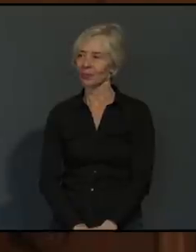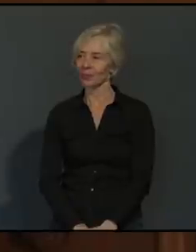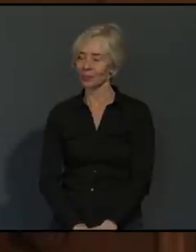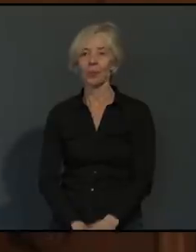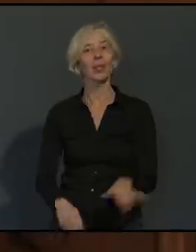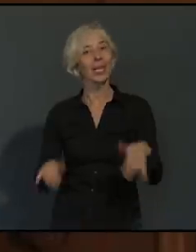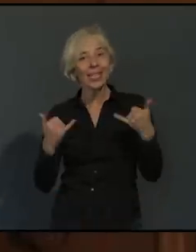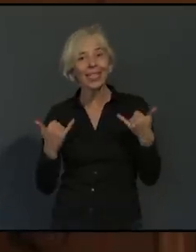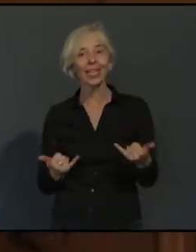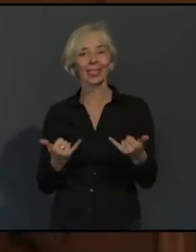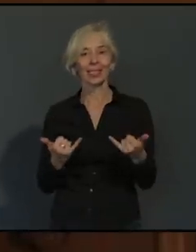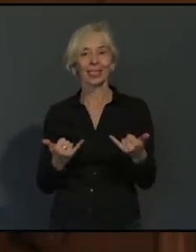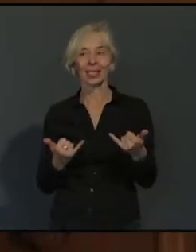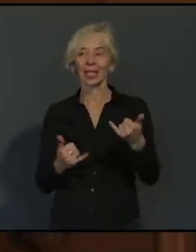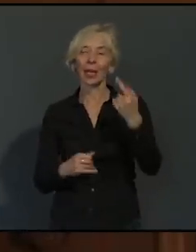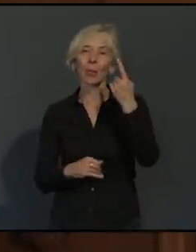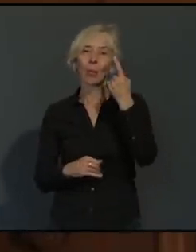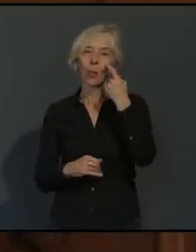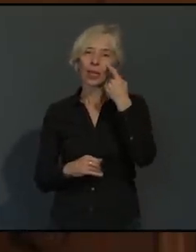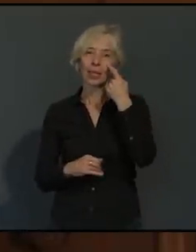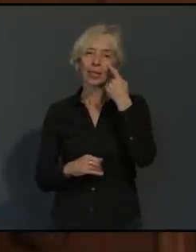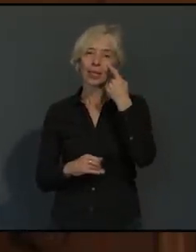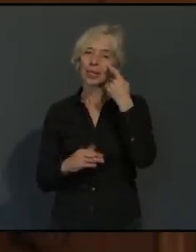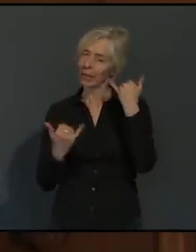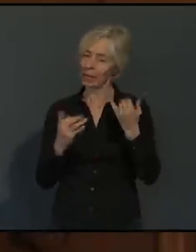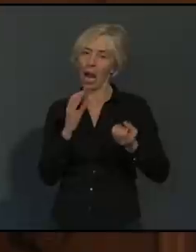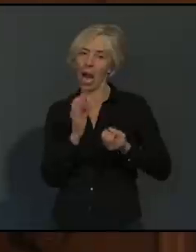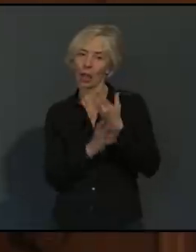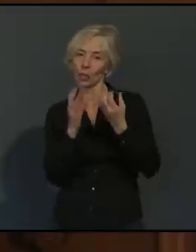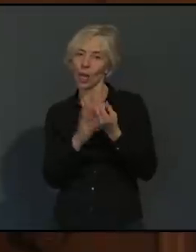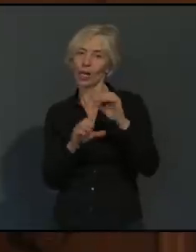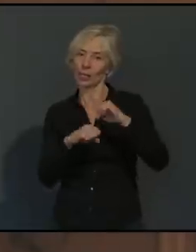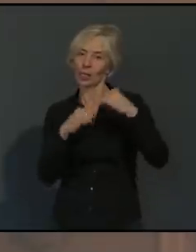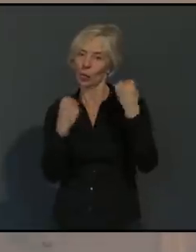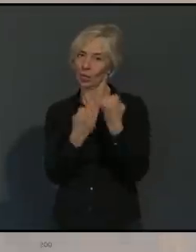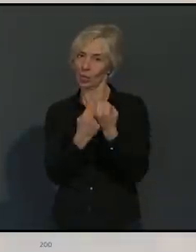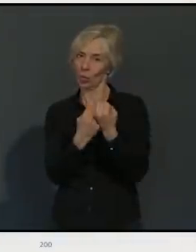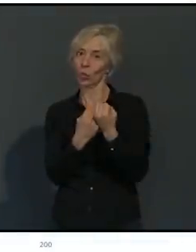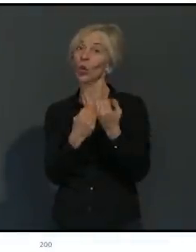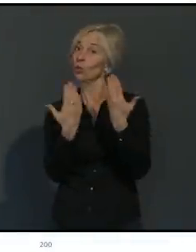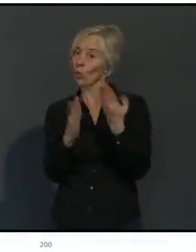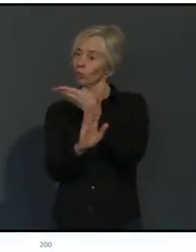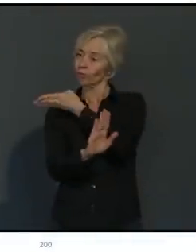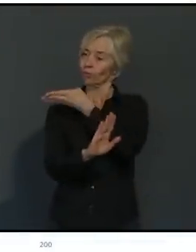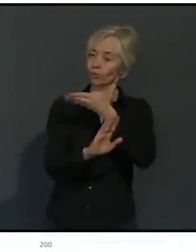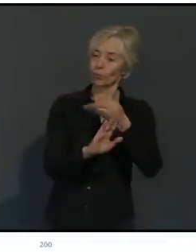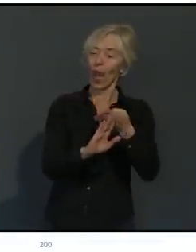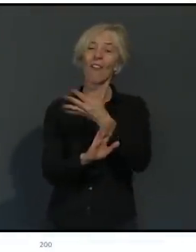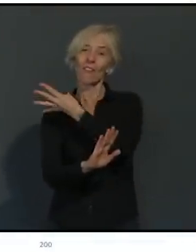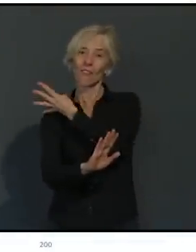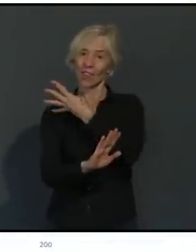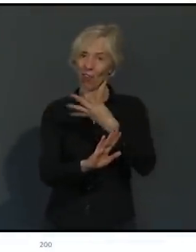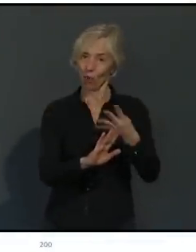Aktuell ist es so, dass durch die Maßnahmen, die wir zunächst lokal in Augsburg hatten, tatsächlich eine Plateaubildung erreichen